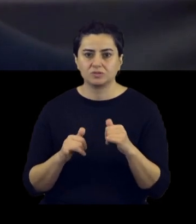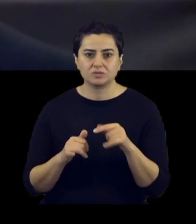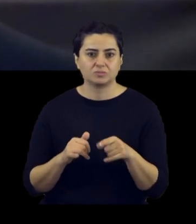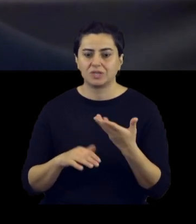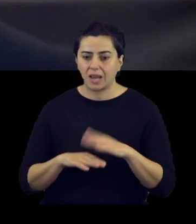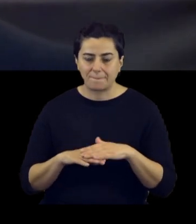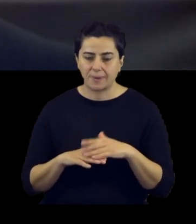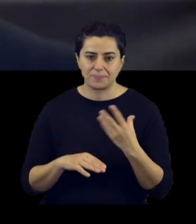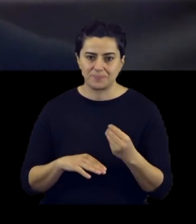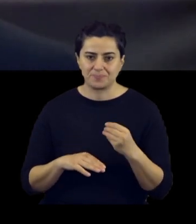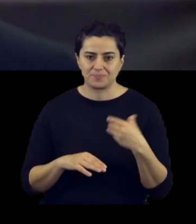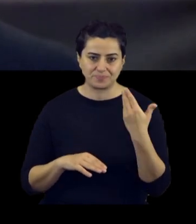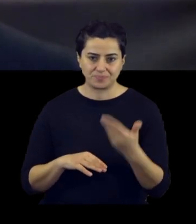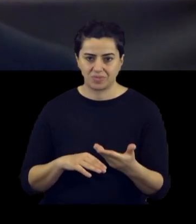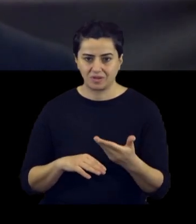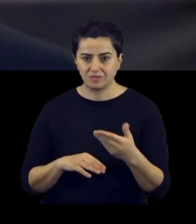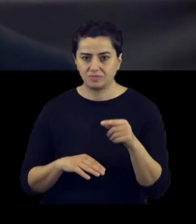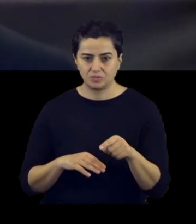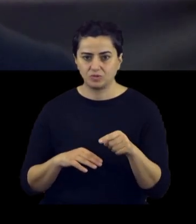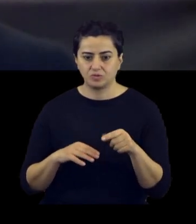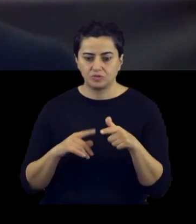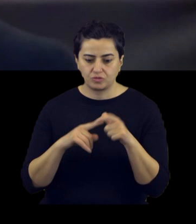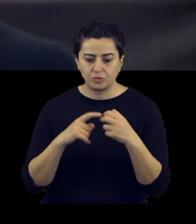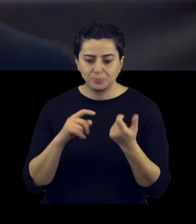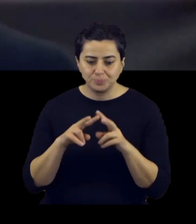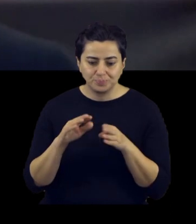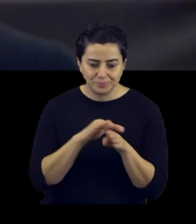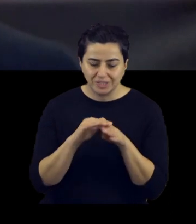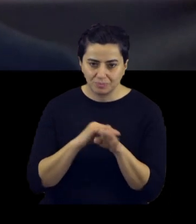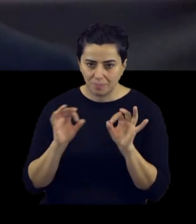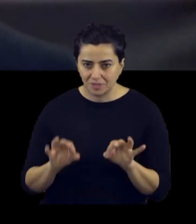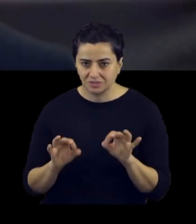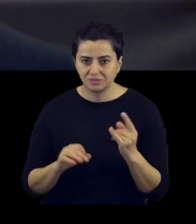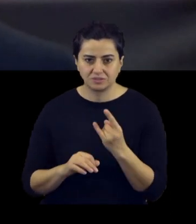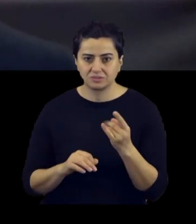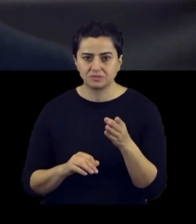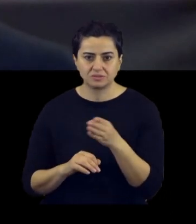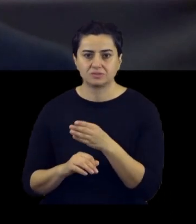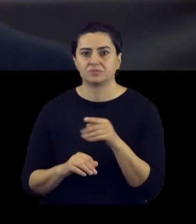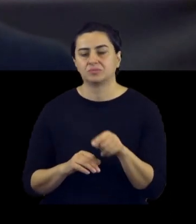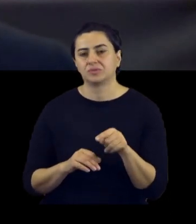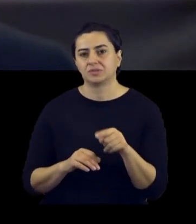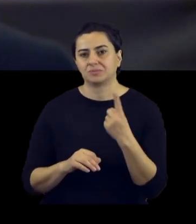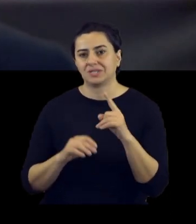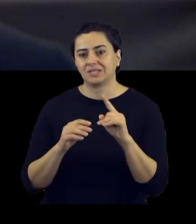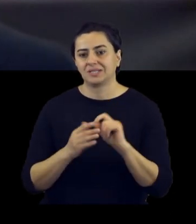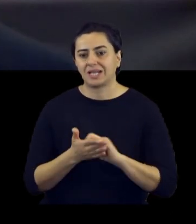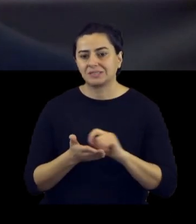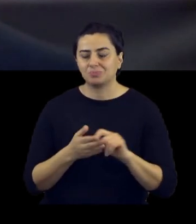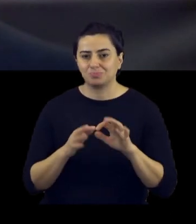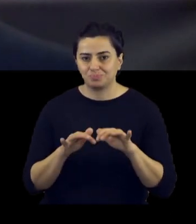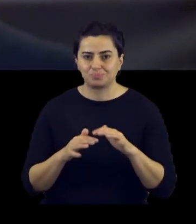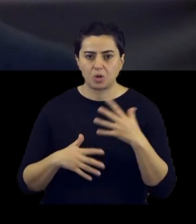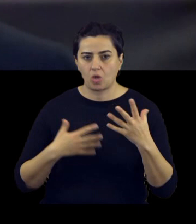oyunlarla ilgili neler yapabilirim. Daha sonra forumlara girmeye başladım. Forumlarda gezmeye başladım. Bu şekilde aslında bir yazılım